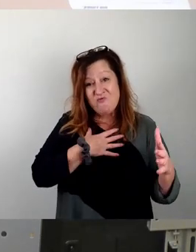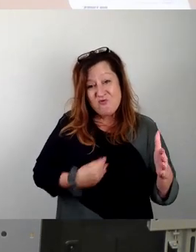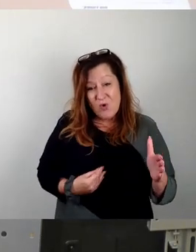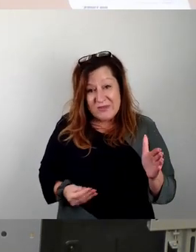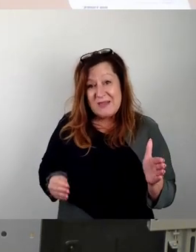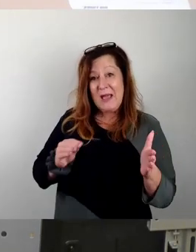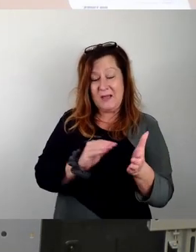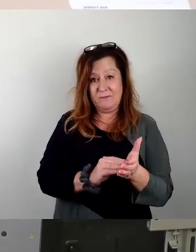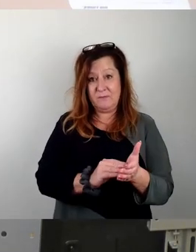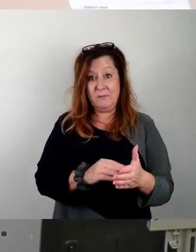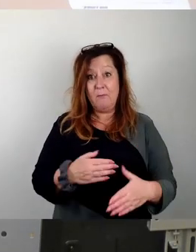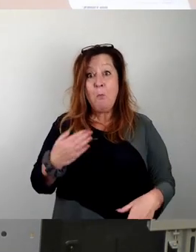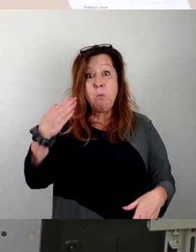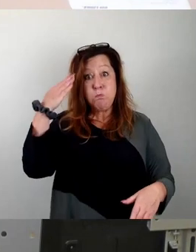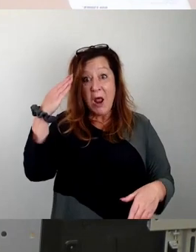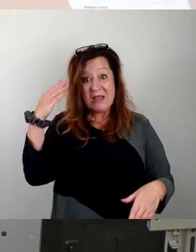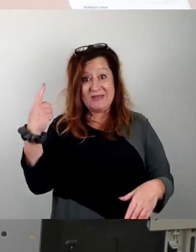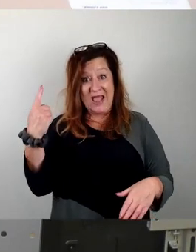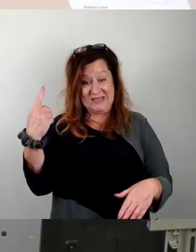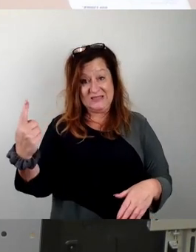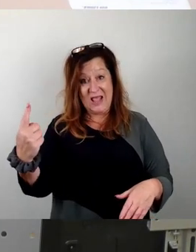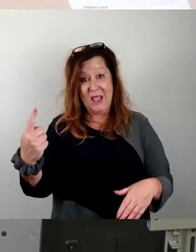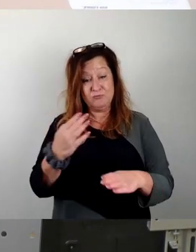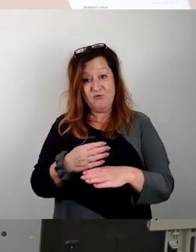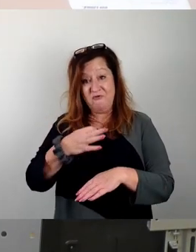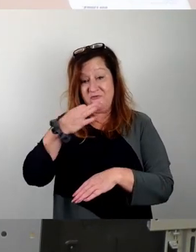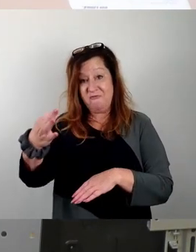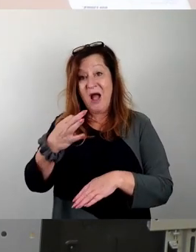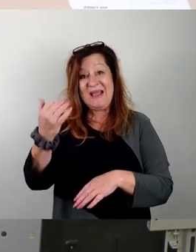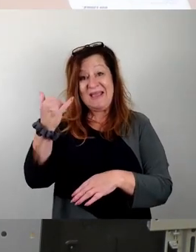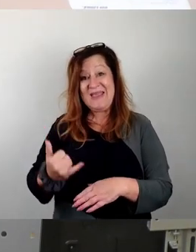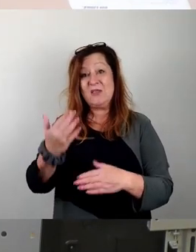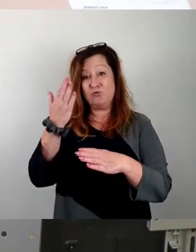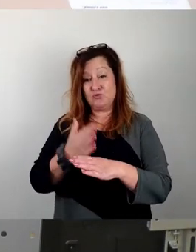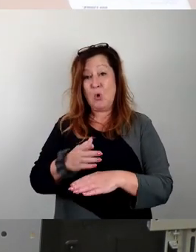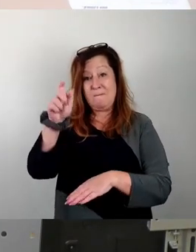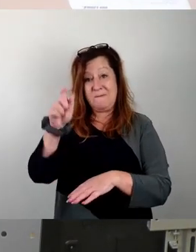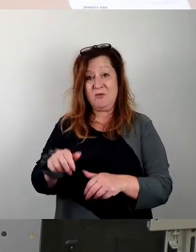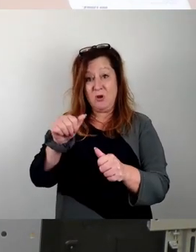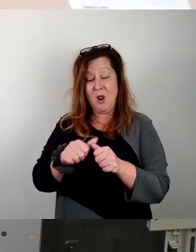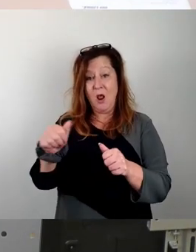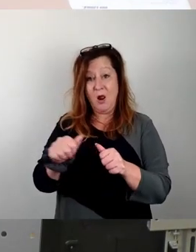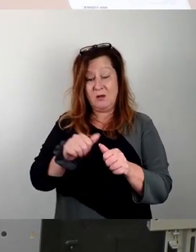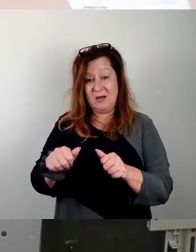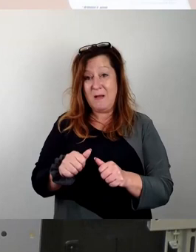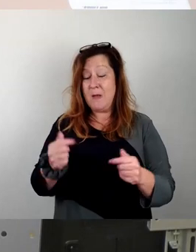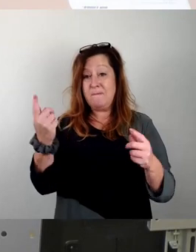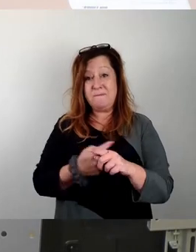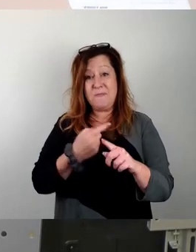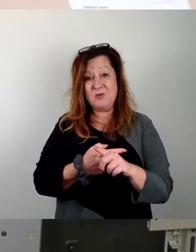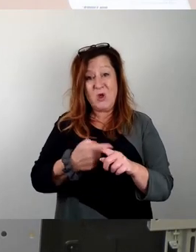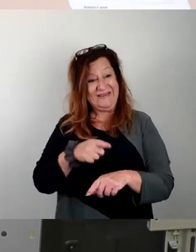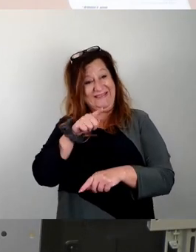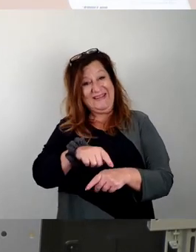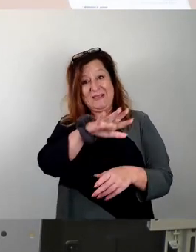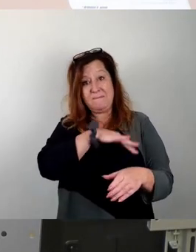bestätigte auf Nachfragen, dass jetzt schon Personalknappheit herrscht und nicht proaktiv in diesem Bereich eingesetzt werden kann.